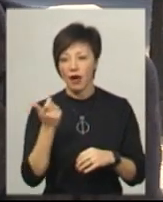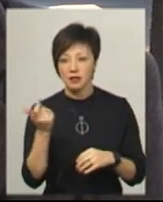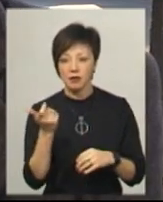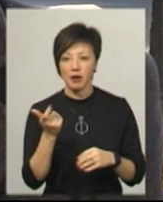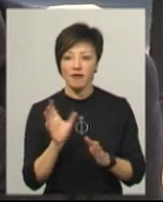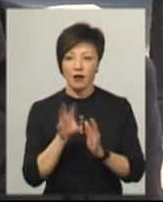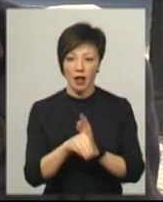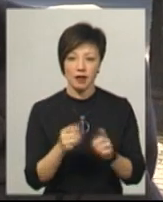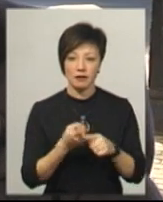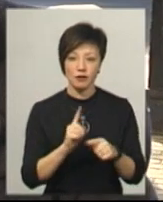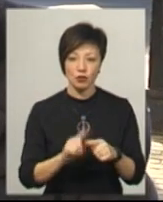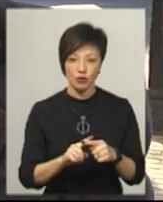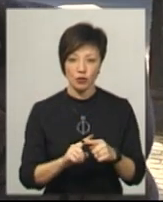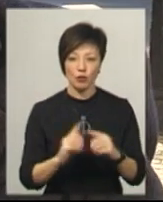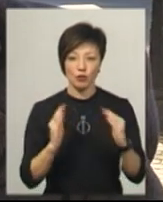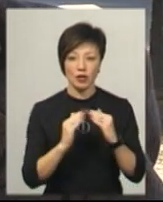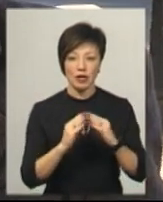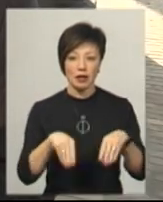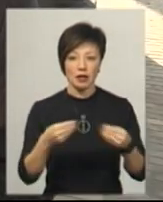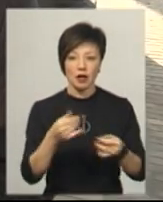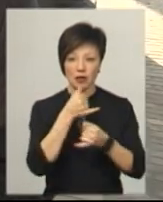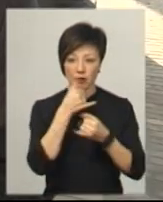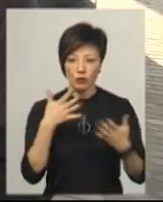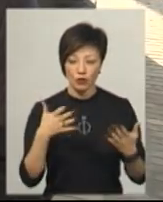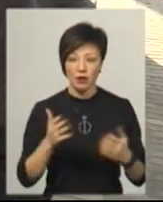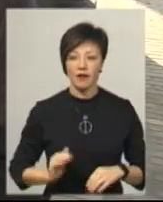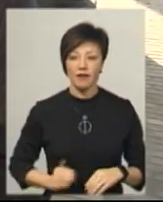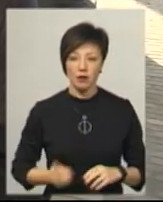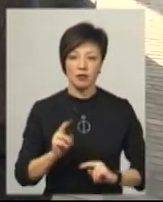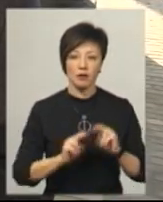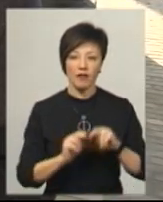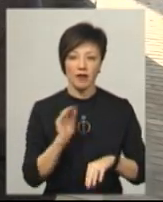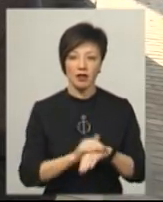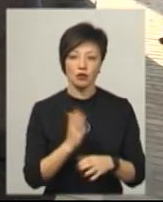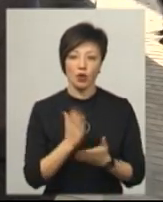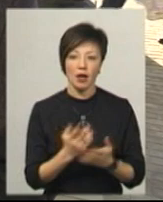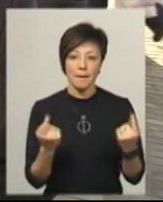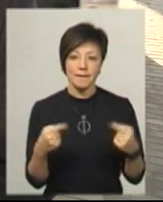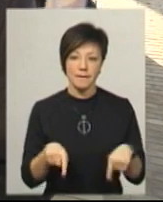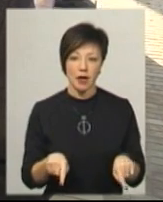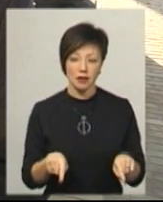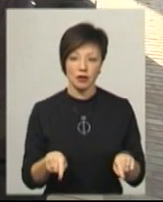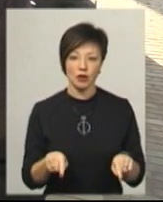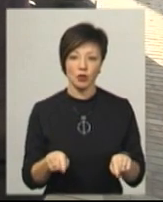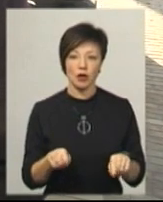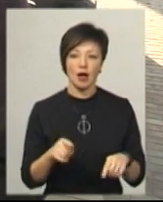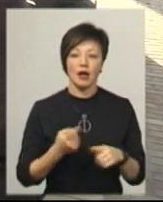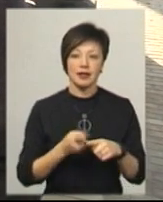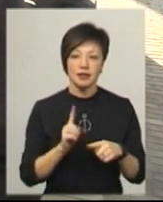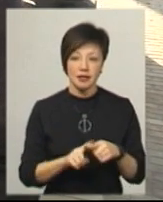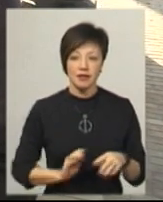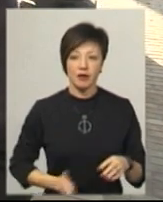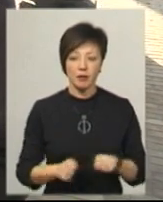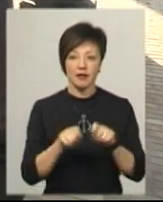вклалися в цю забудову, надати не може. Забудовник фактично є банкротом. По КП «Цивіль Житлобуд» відкрито